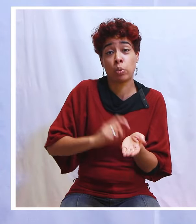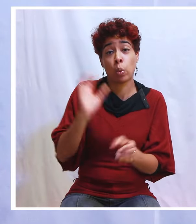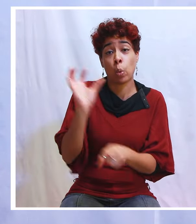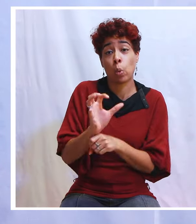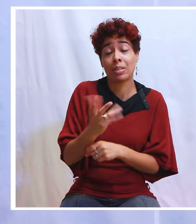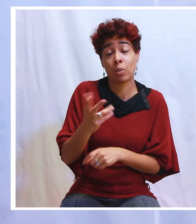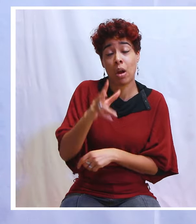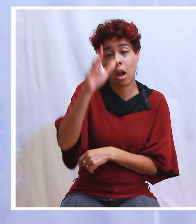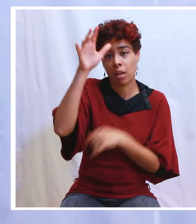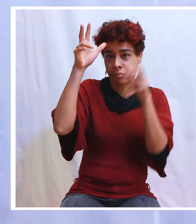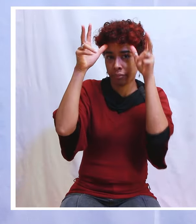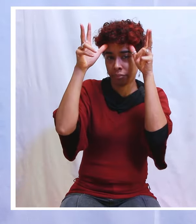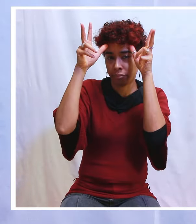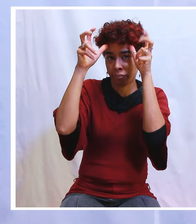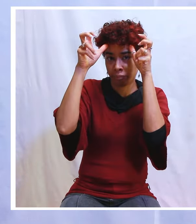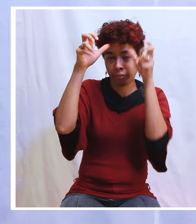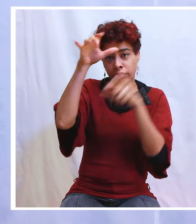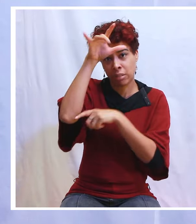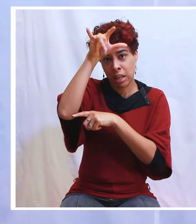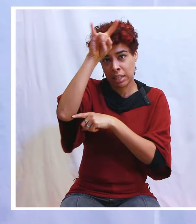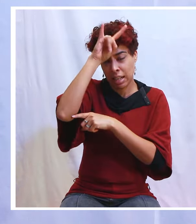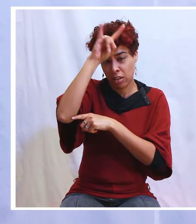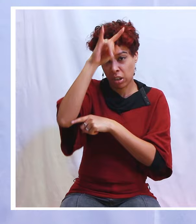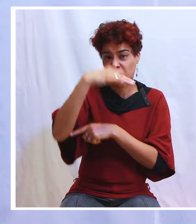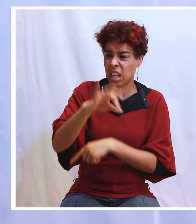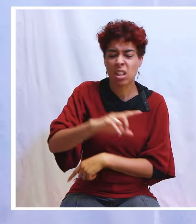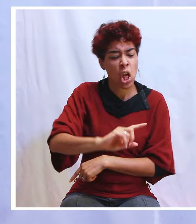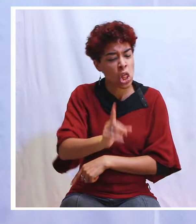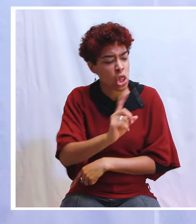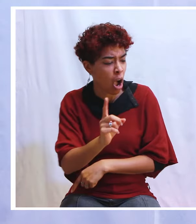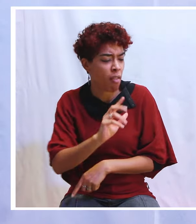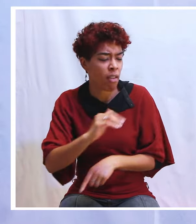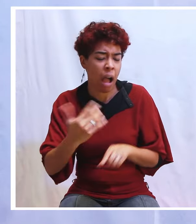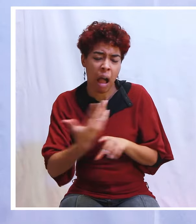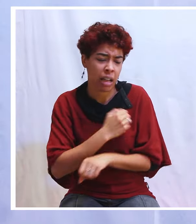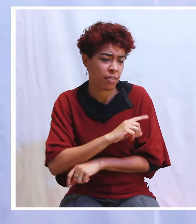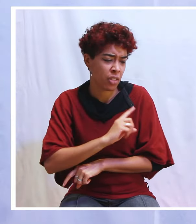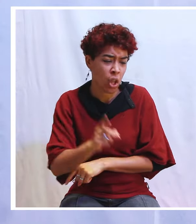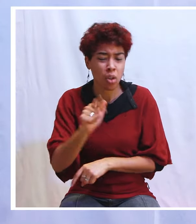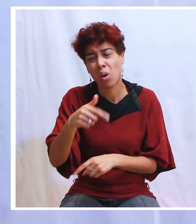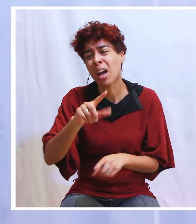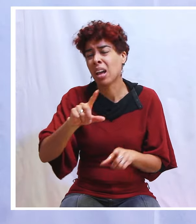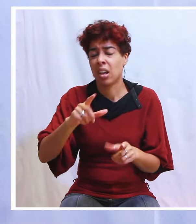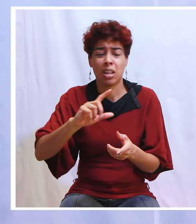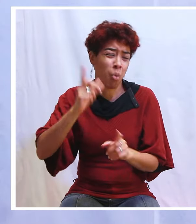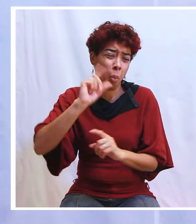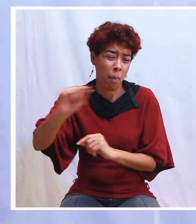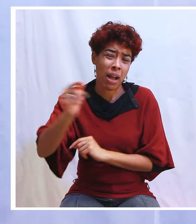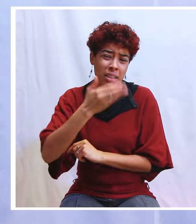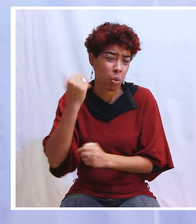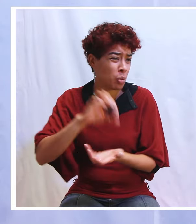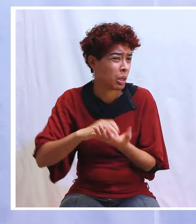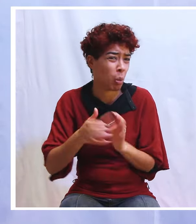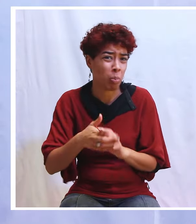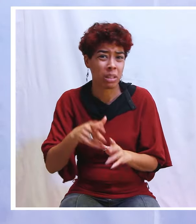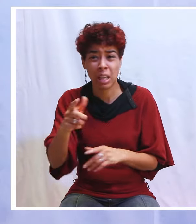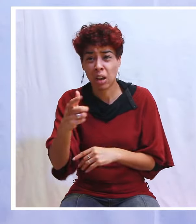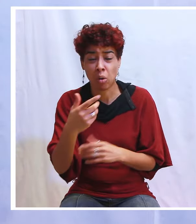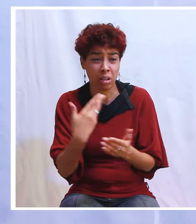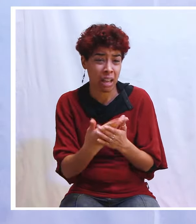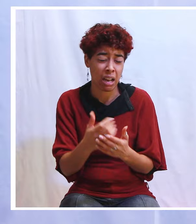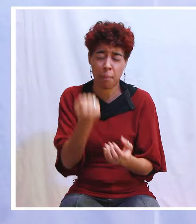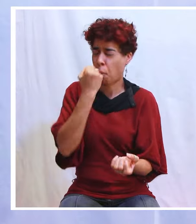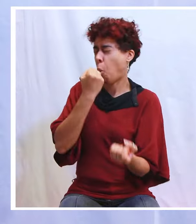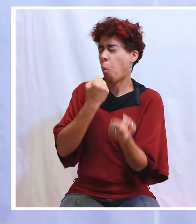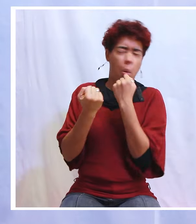-même, le monde qui voudra te repousser et te dire non, tu ne vas pas y arriver, non, il faut que tu partes, c'est trop compliqué maintenant, regarde tous les coups que